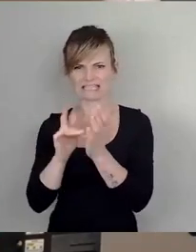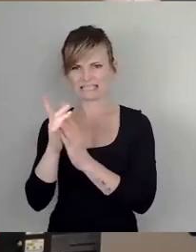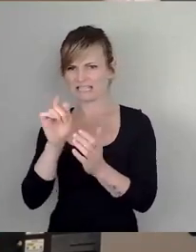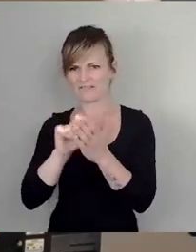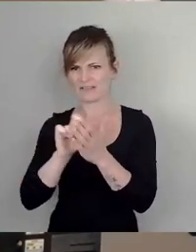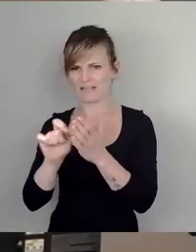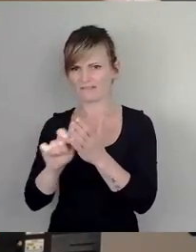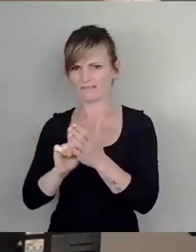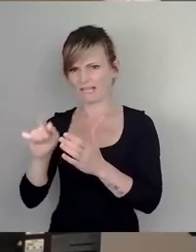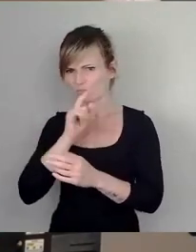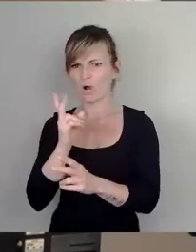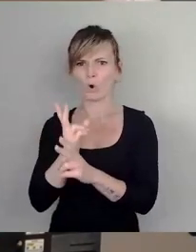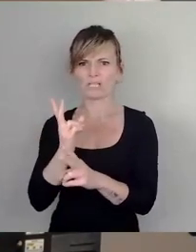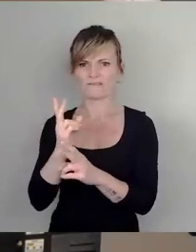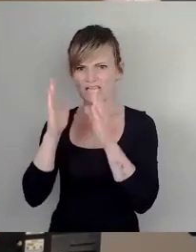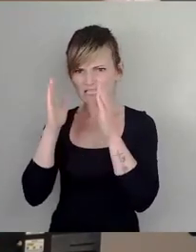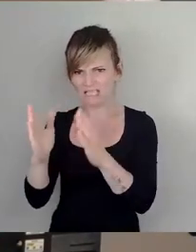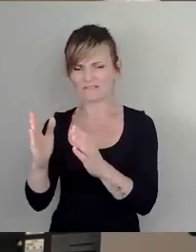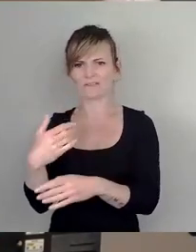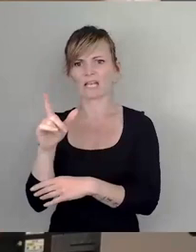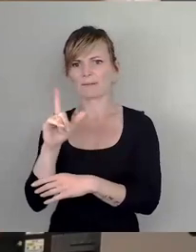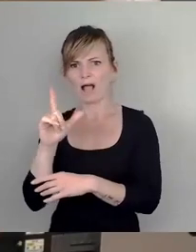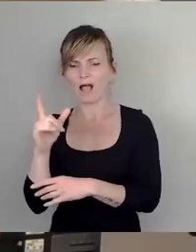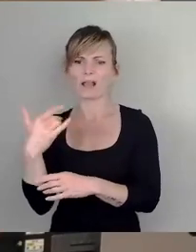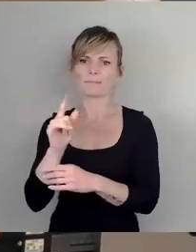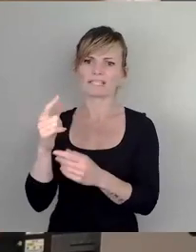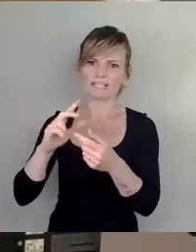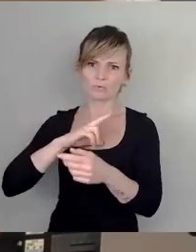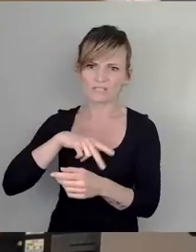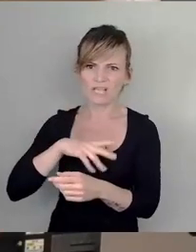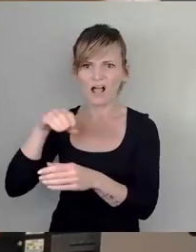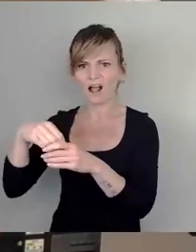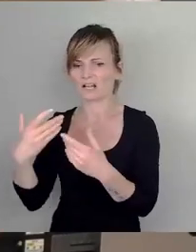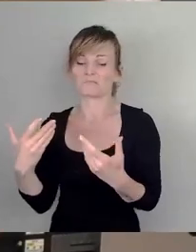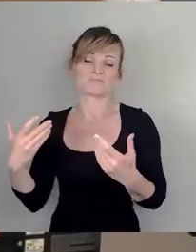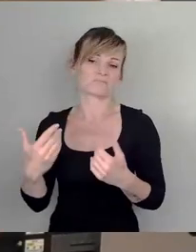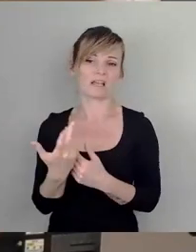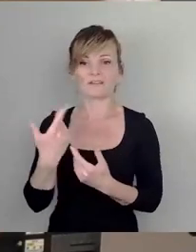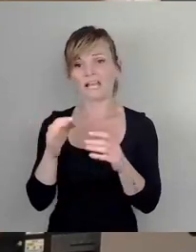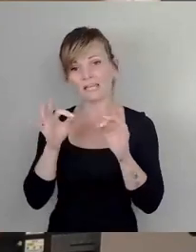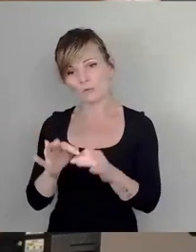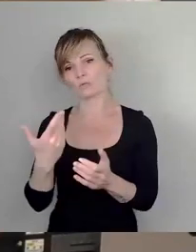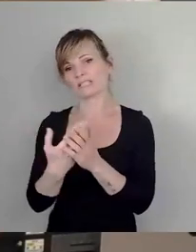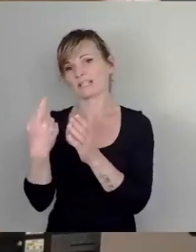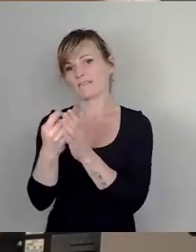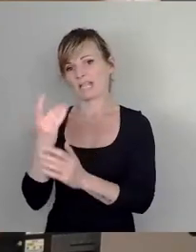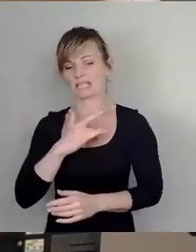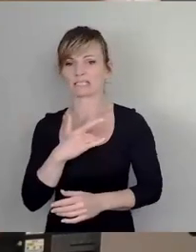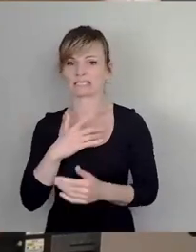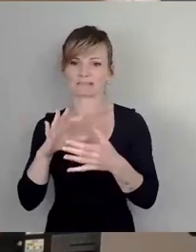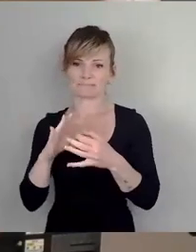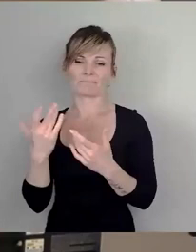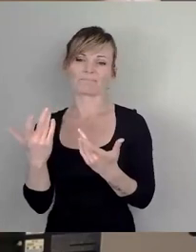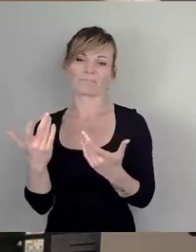liberal und ein bisschen sozial auch noch. Ich glaube, es wäre vielleicht auch ganz gut, wenn man, wenn hier auch